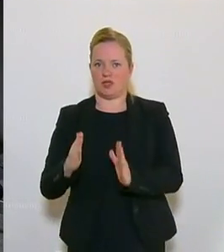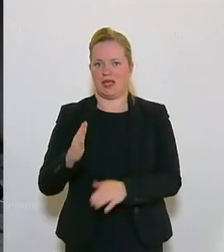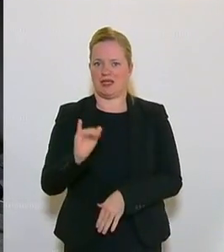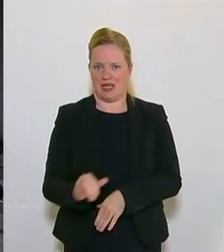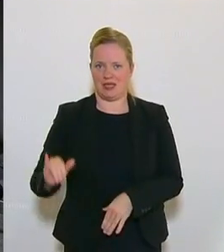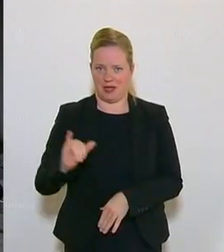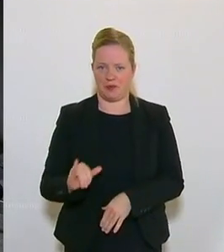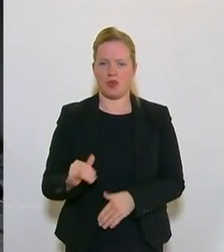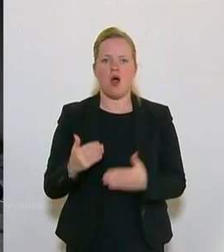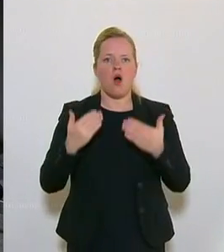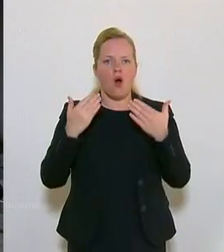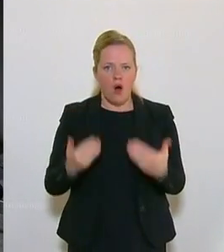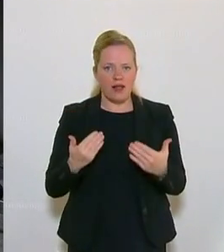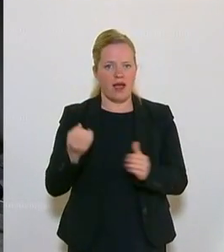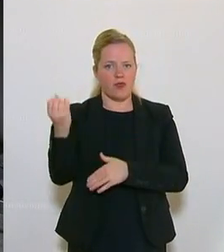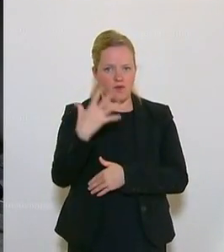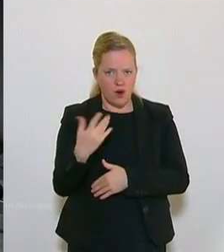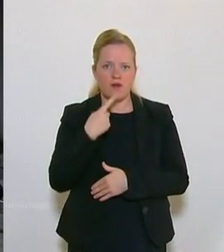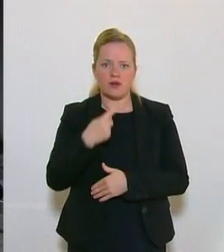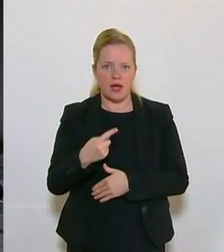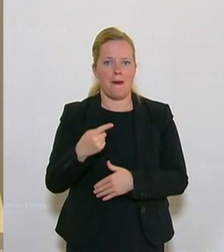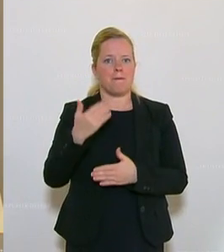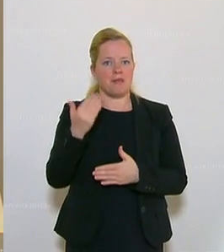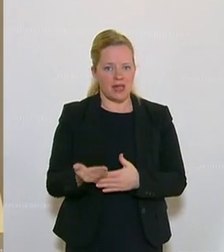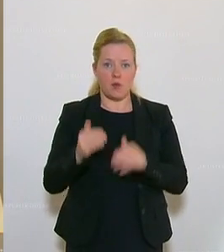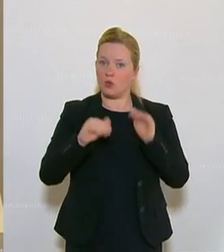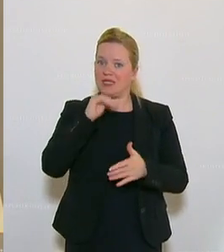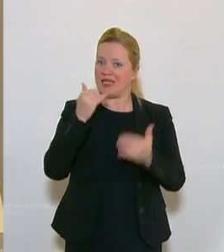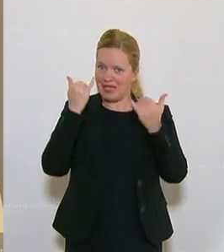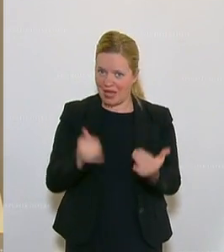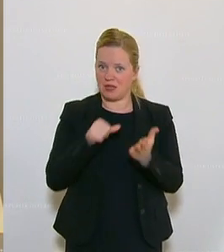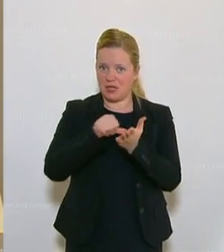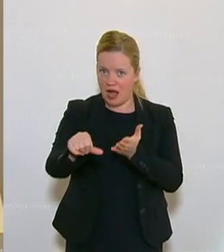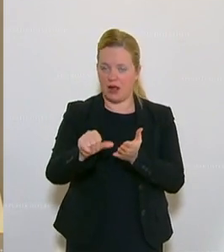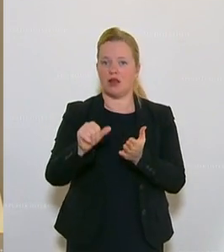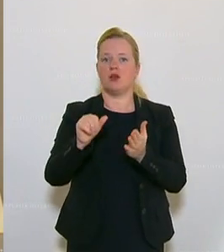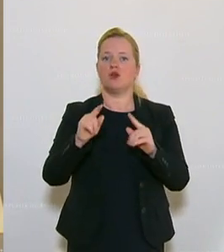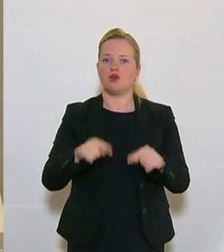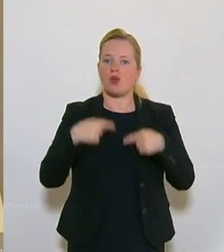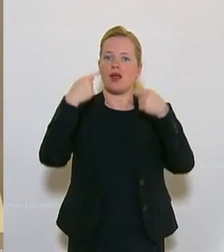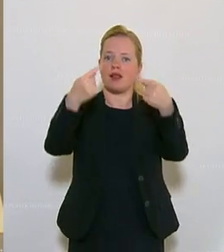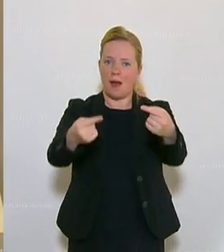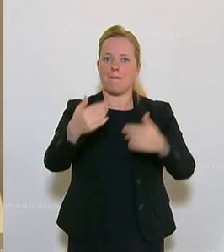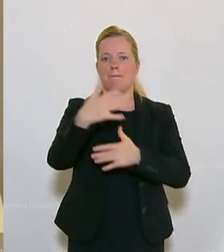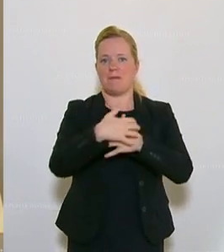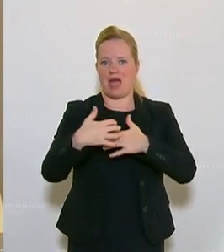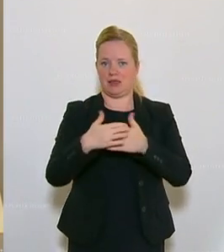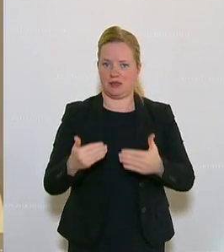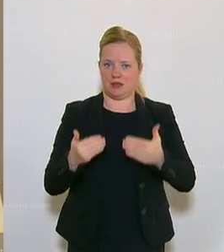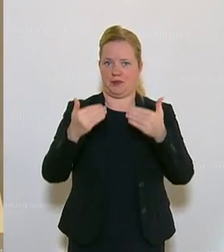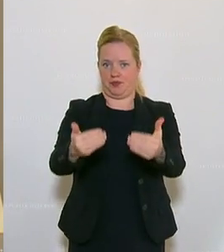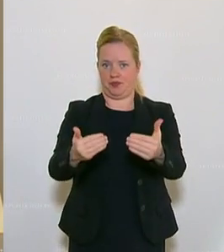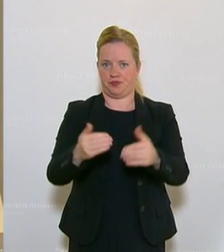sagt, dass diese Menschen die Miete doch nicht jetzt zurückzahlen müssen, sondern erst bis März wieder